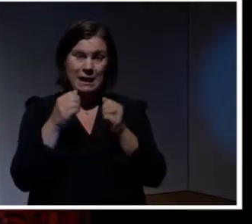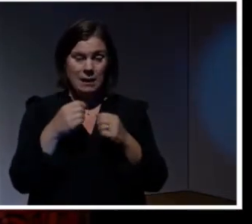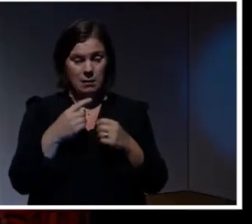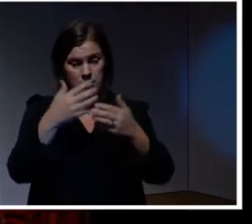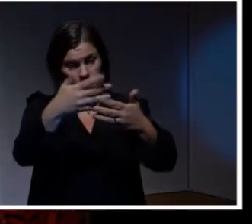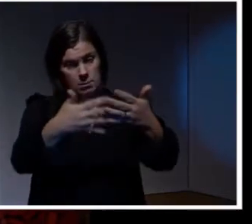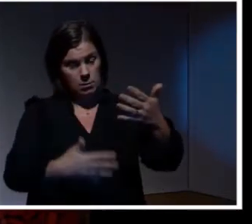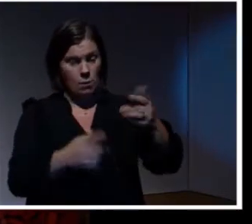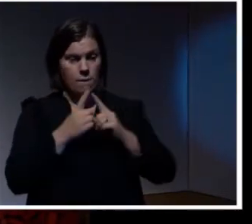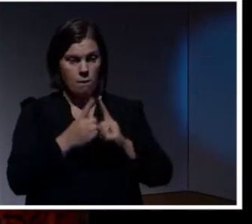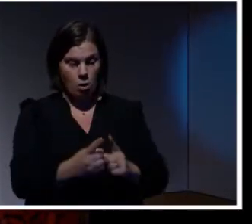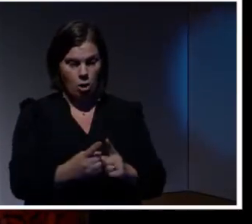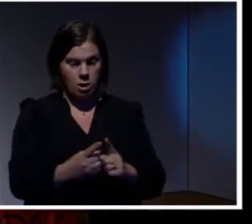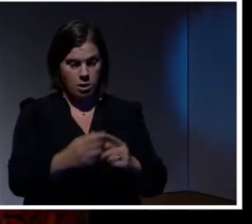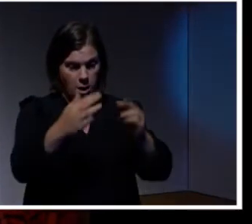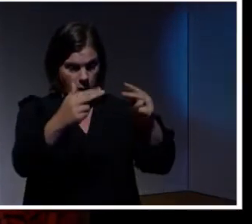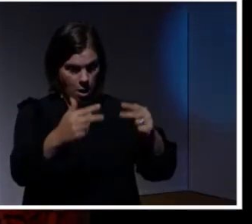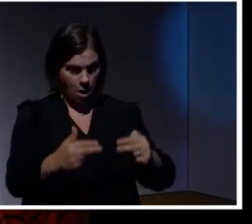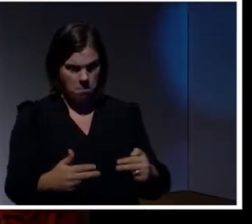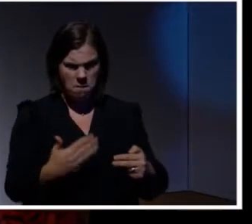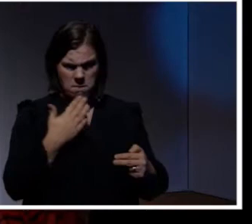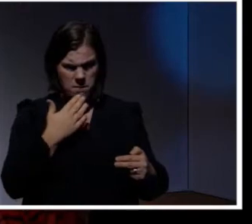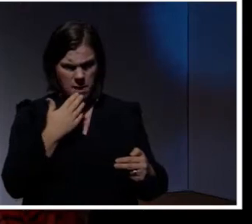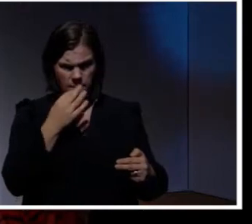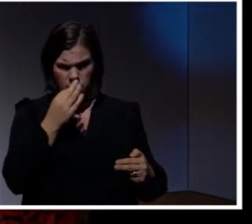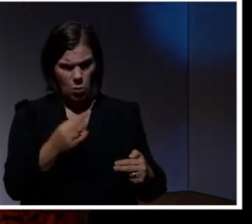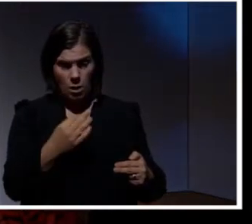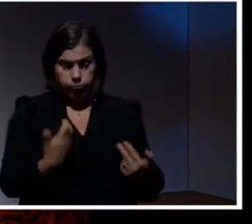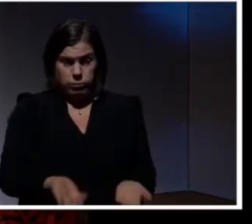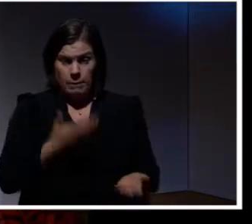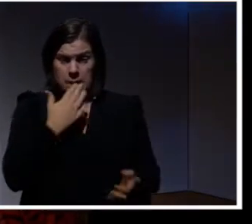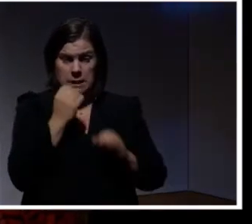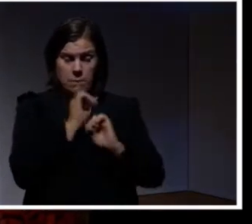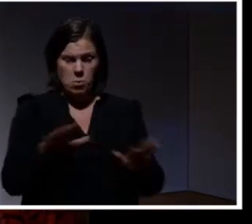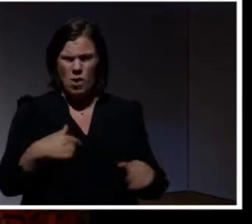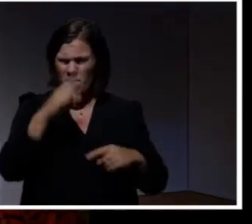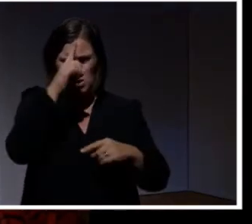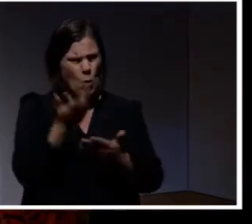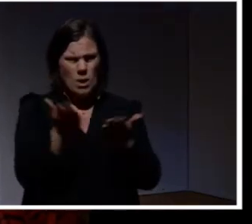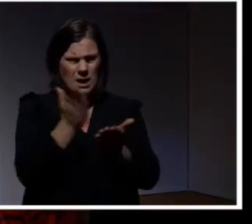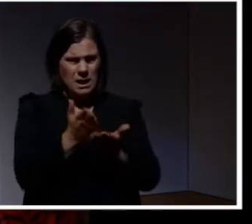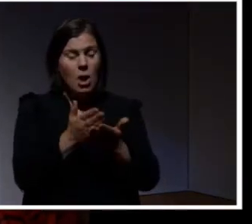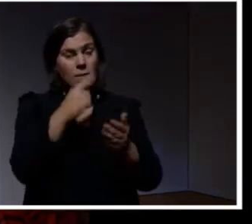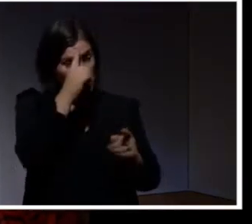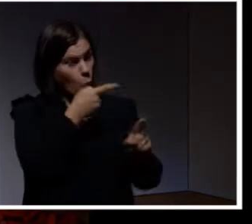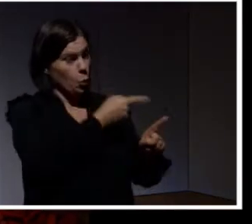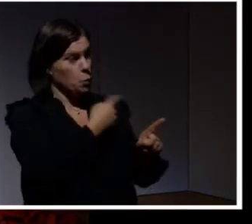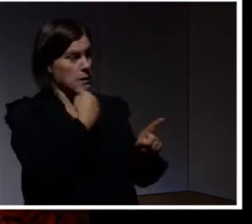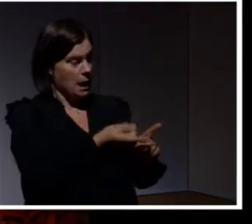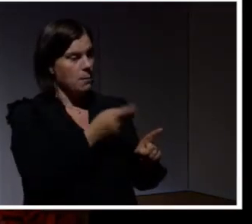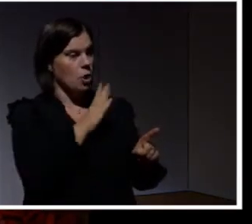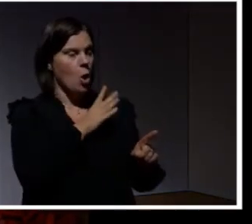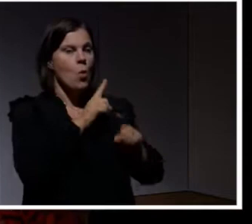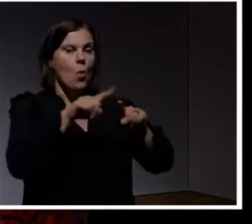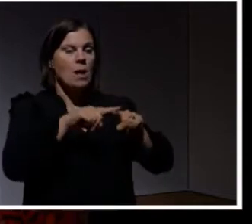förstår ju inte vilka andra frågor jag skulle kunna ställa. Jag vet ju inte vilken information. Alltså jag förstår liksom intellektuellt vad du menar. När man ser att man kan ha olika